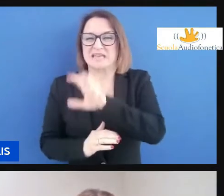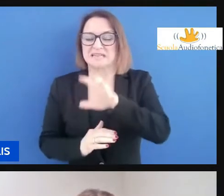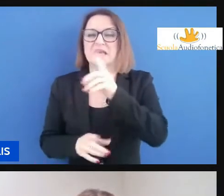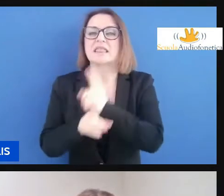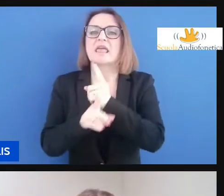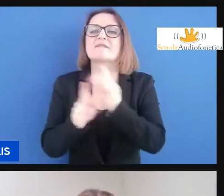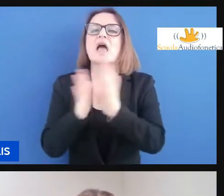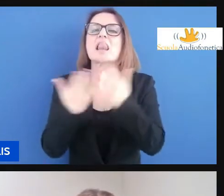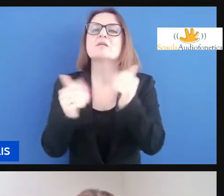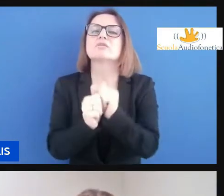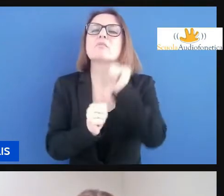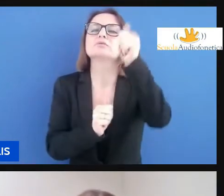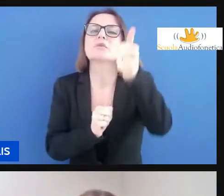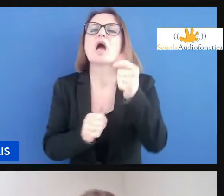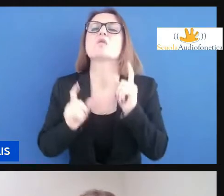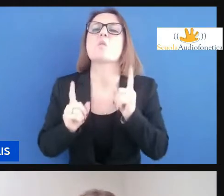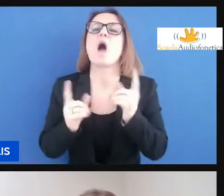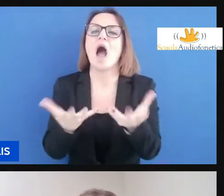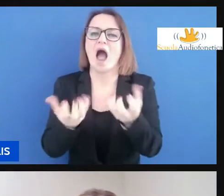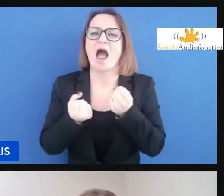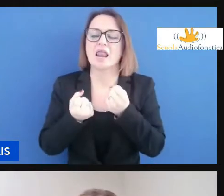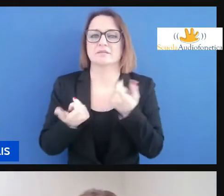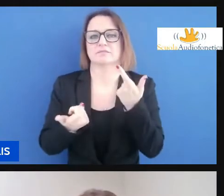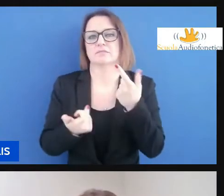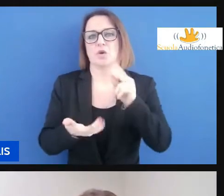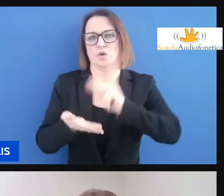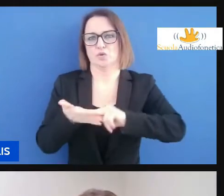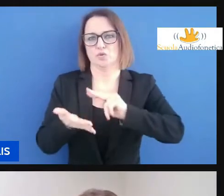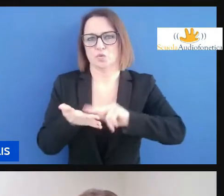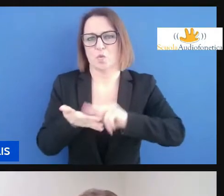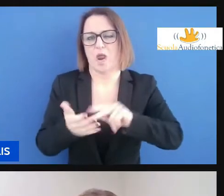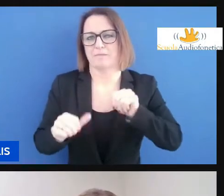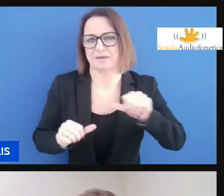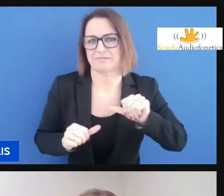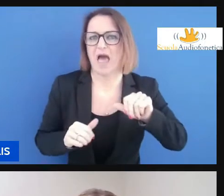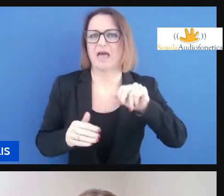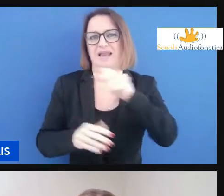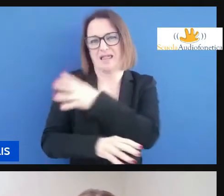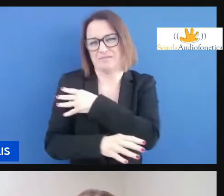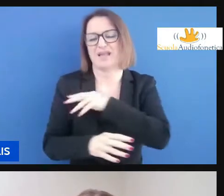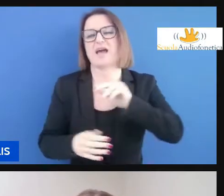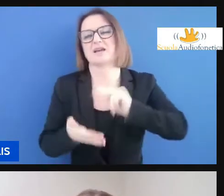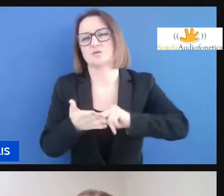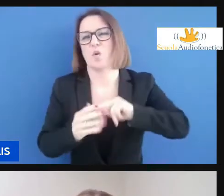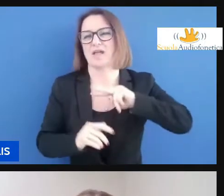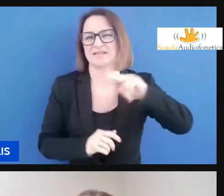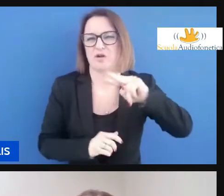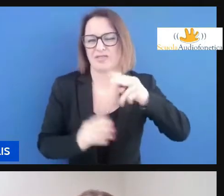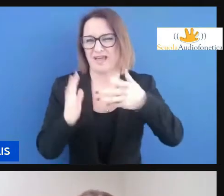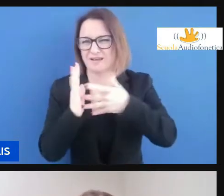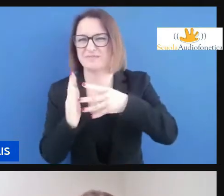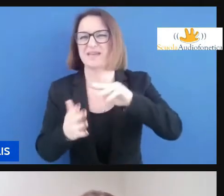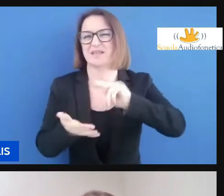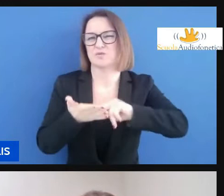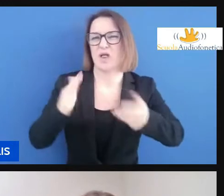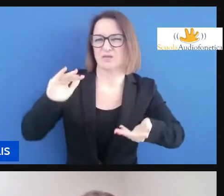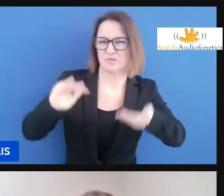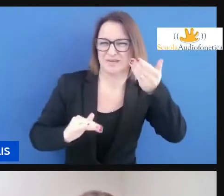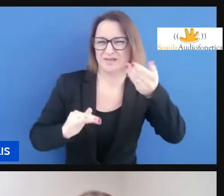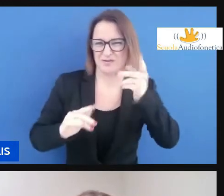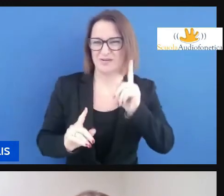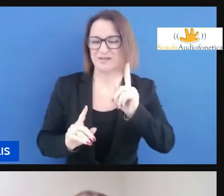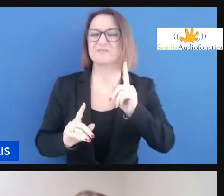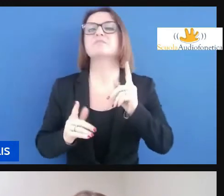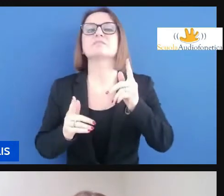adottare ok parlo della scuola primaria della scuola secondaria di primo e di secondo grado è un tema